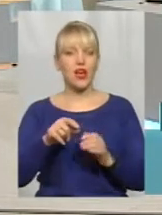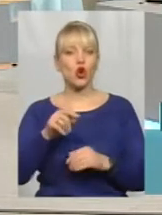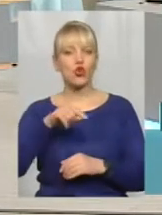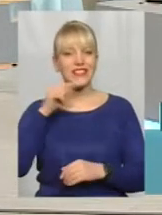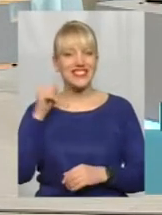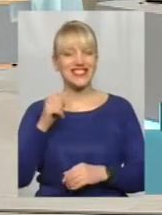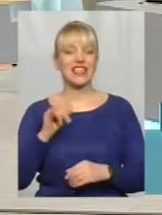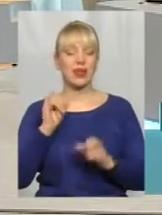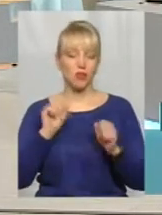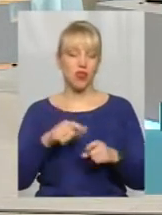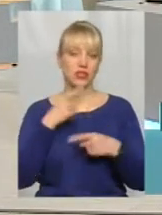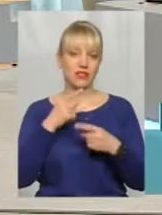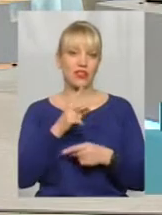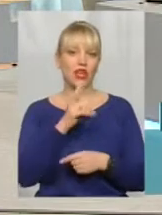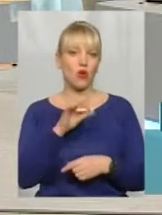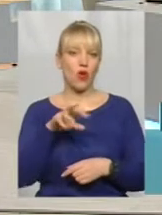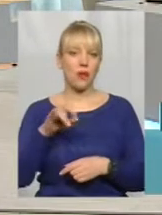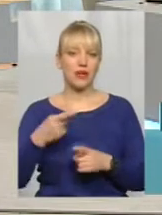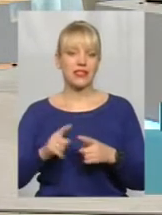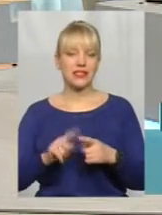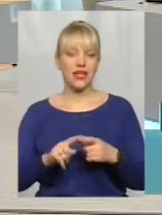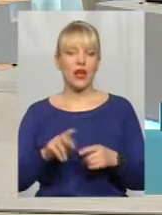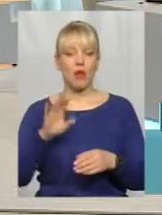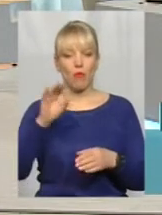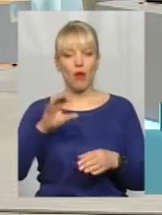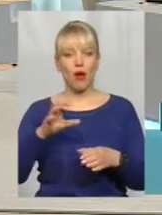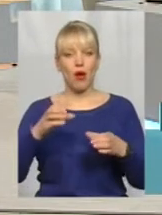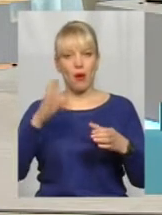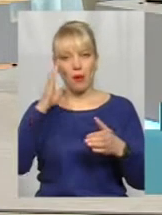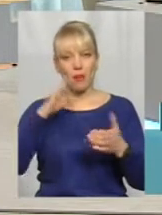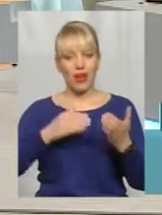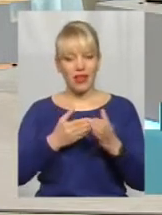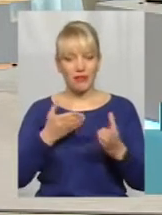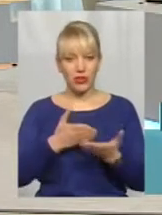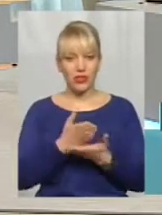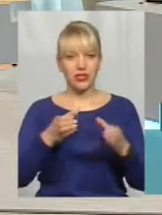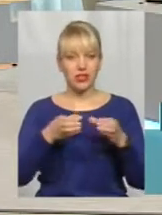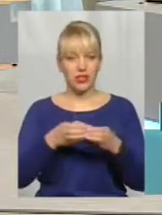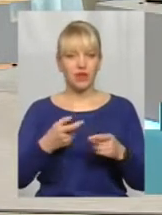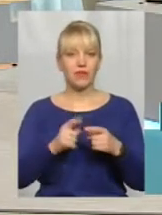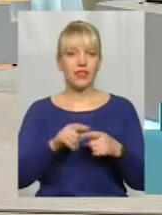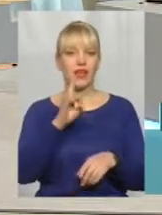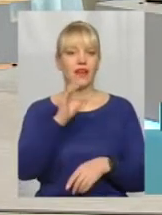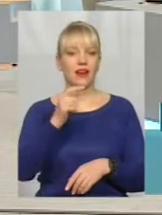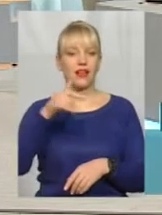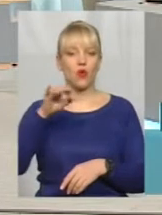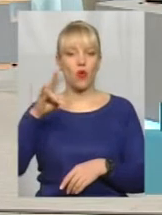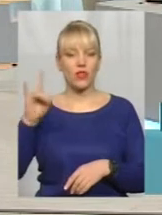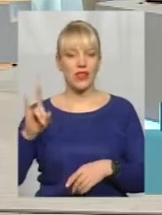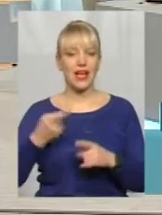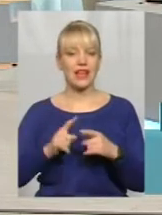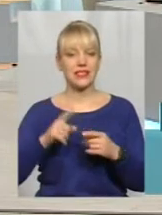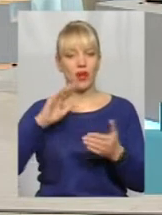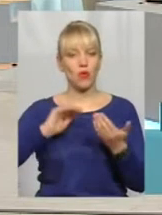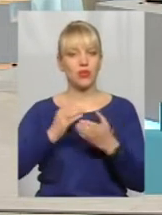назвати цих колаборантів. Це, якщо по партійній лінії, це партія регіонів. А ця партія існувала